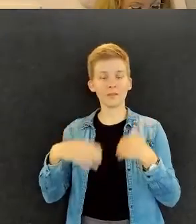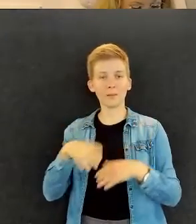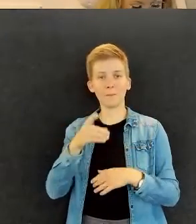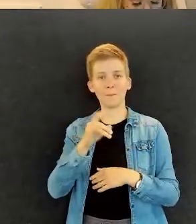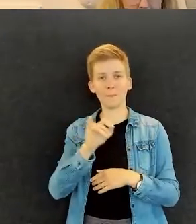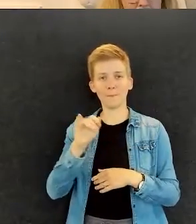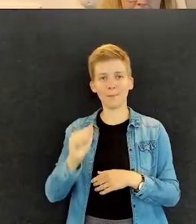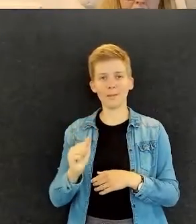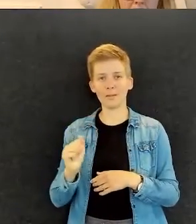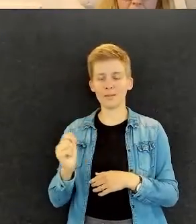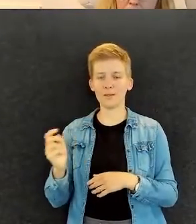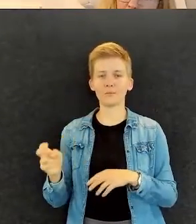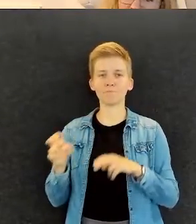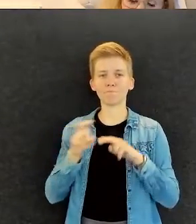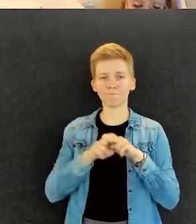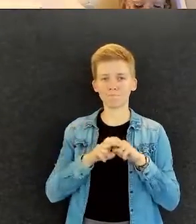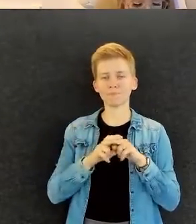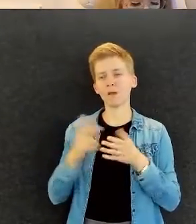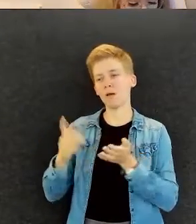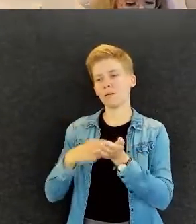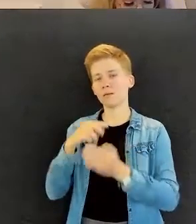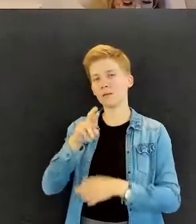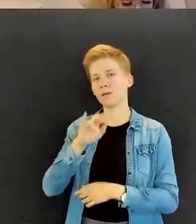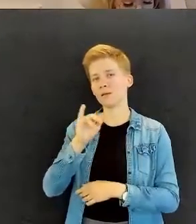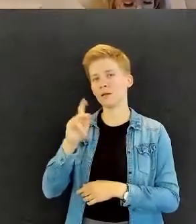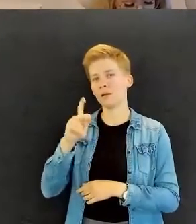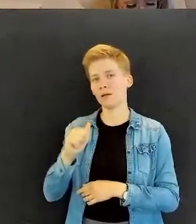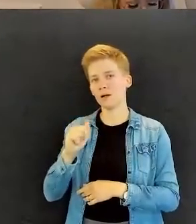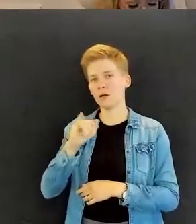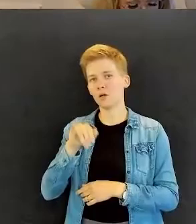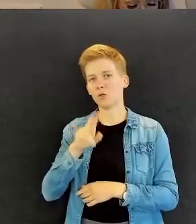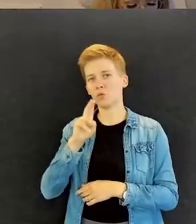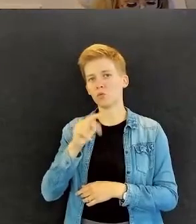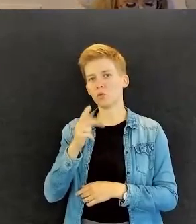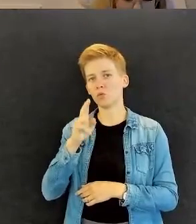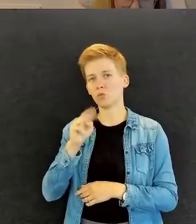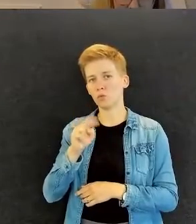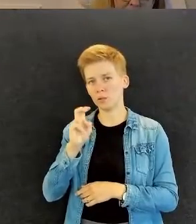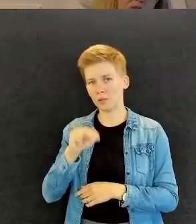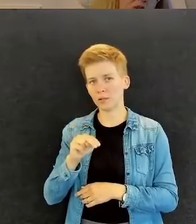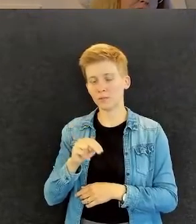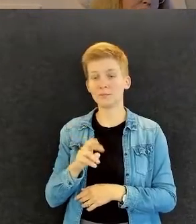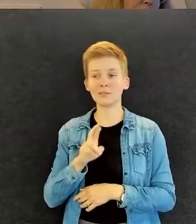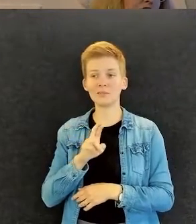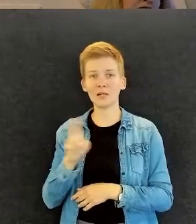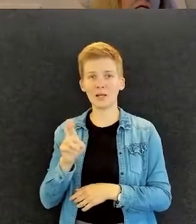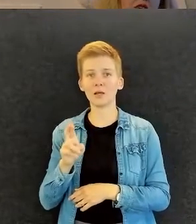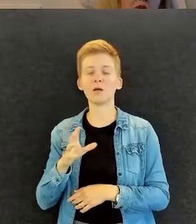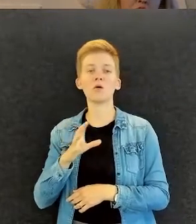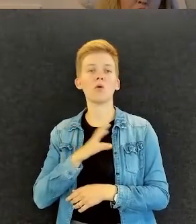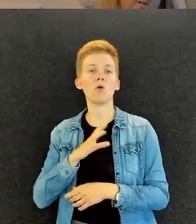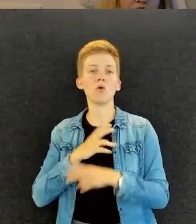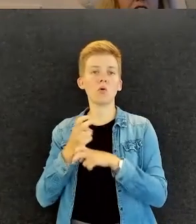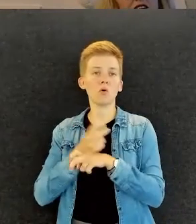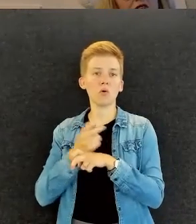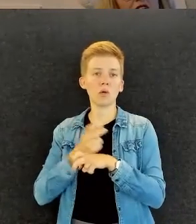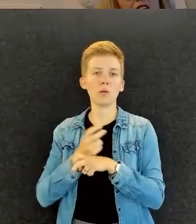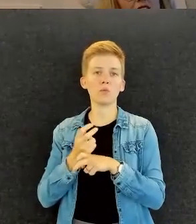tulee haastattelemaan Riikka Juntusta, jolla taas sitten on kokemusta monimuotoisen